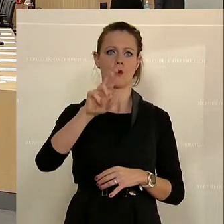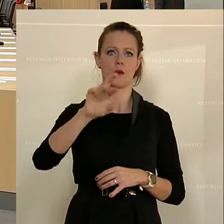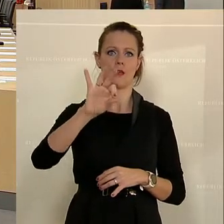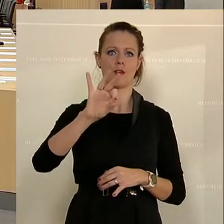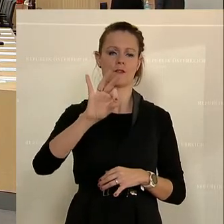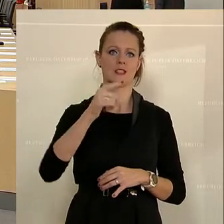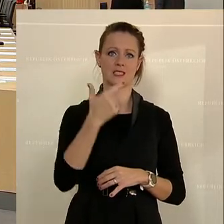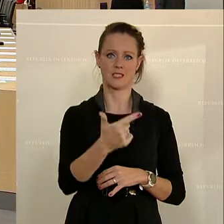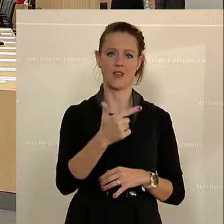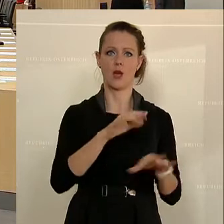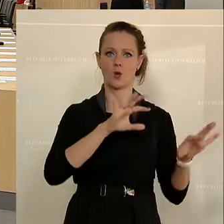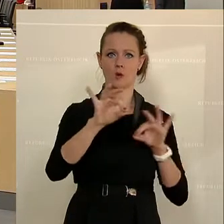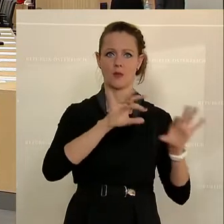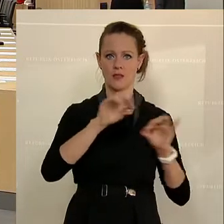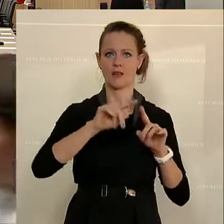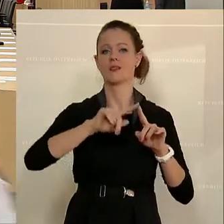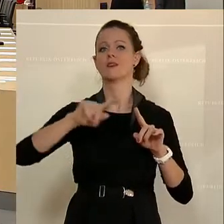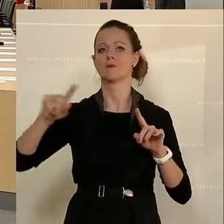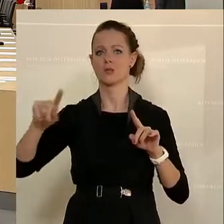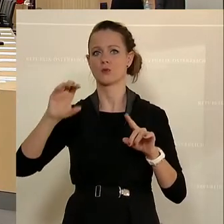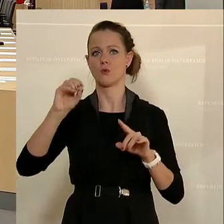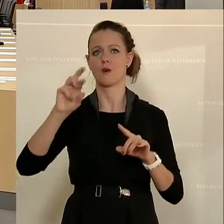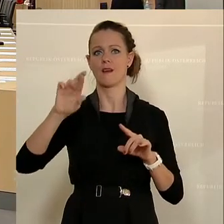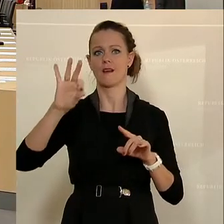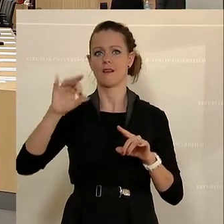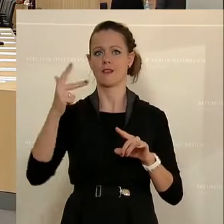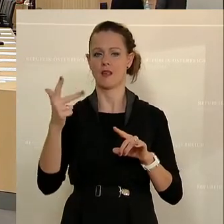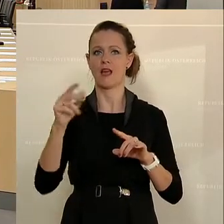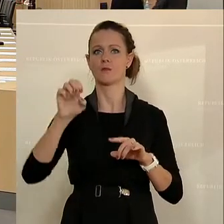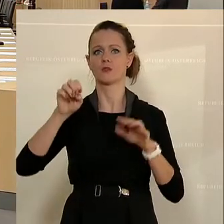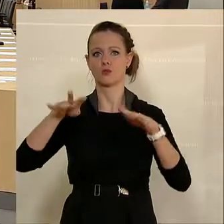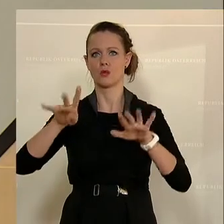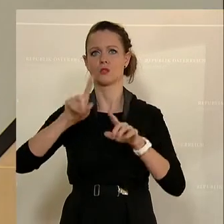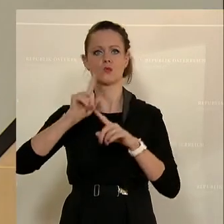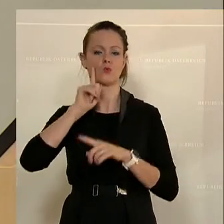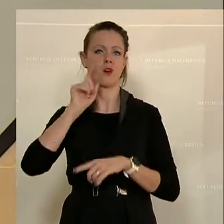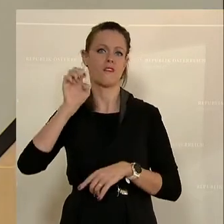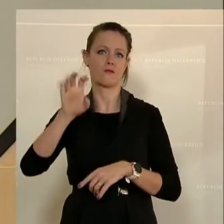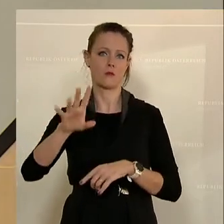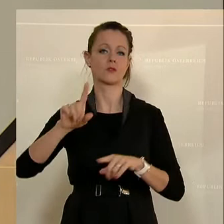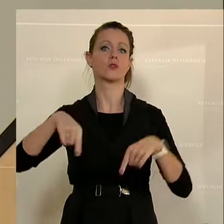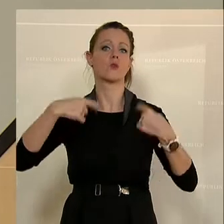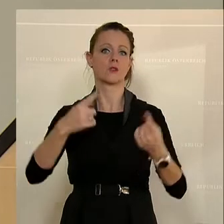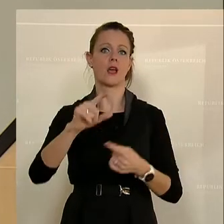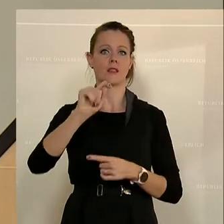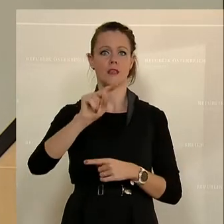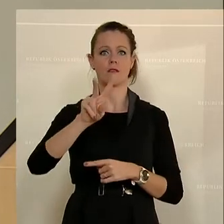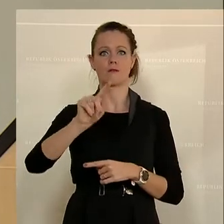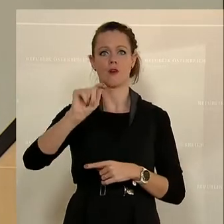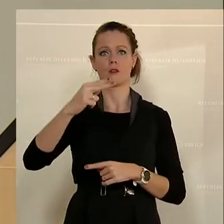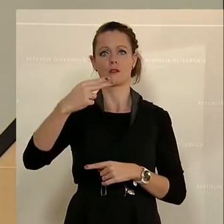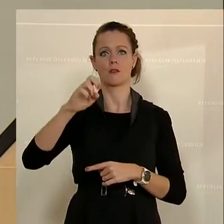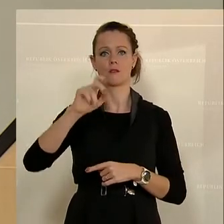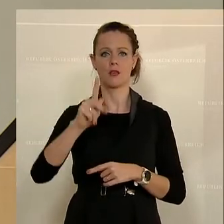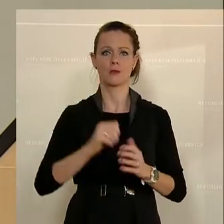überträgt, dann im ORF 3 bis 19.15 und anschließend kommentiert in der TVT. Es ist vorgeschlagen, die Debatte über die Punkte